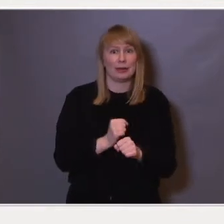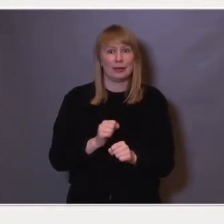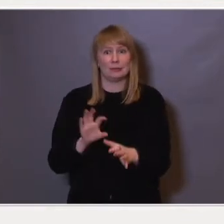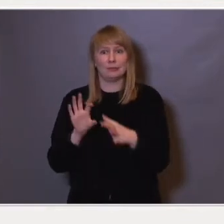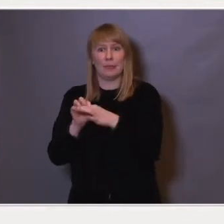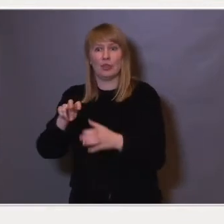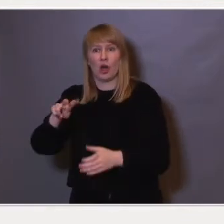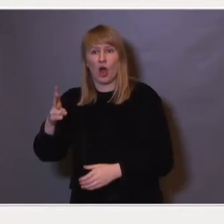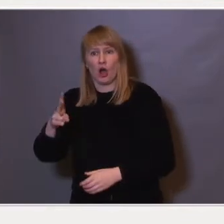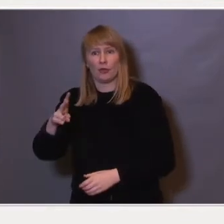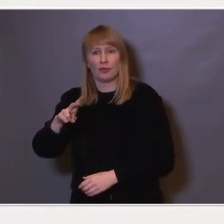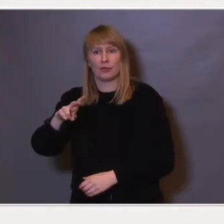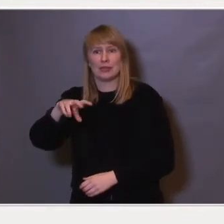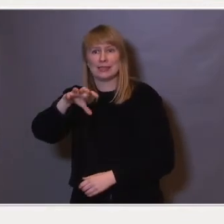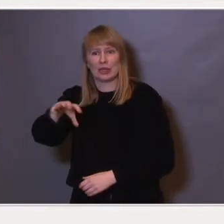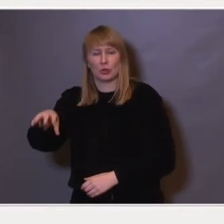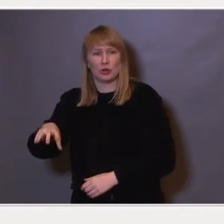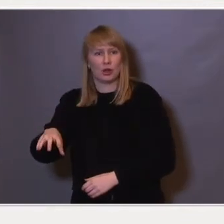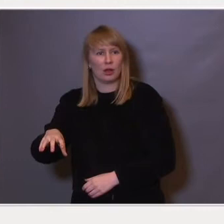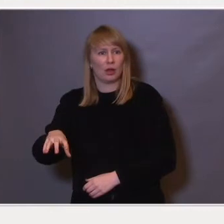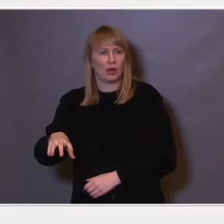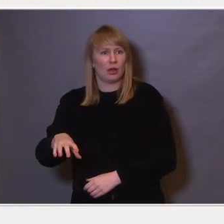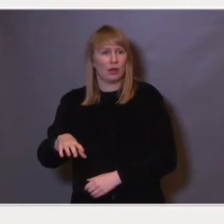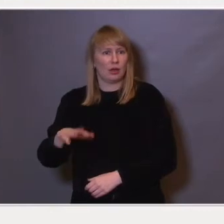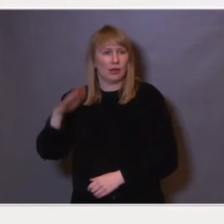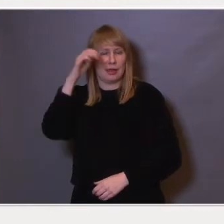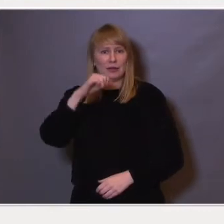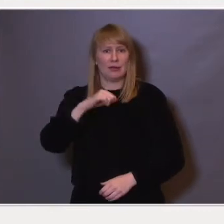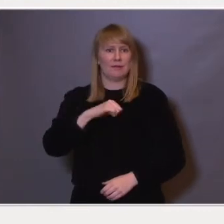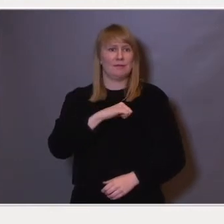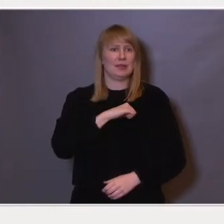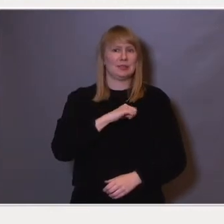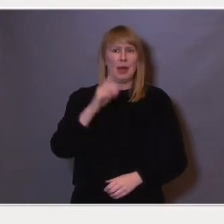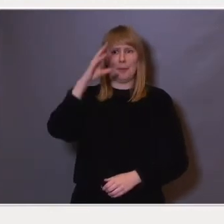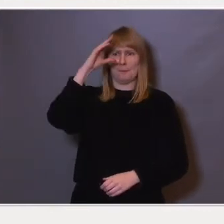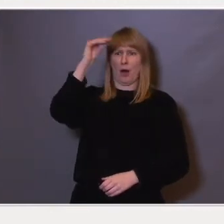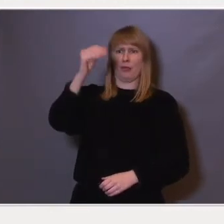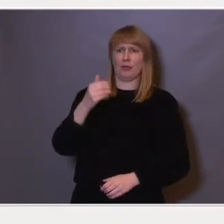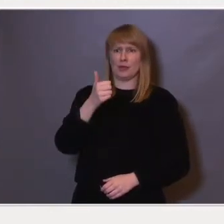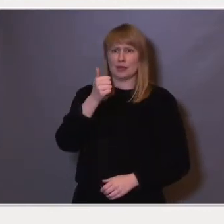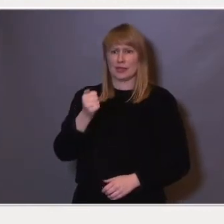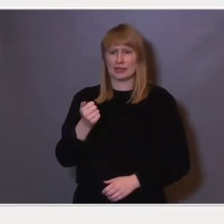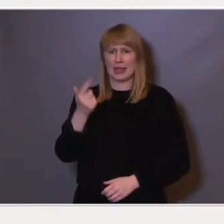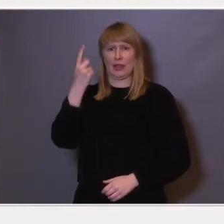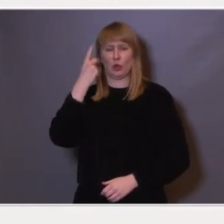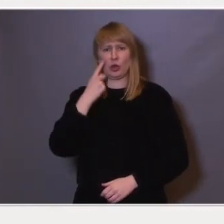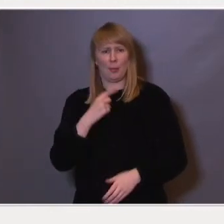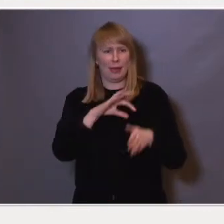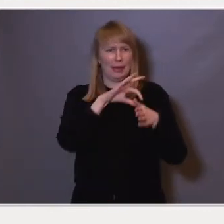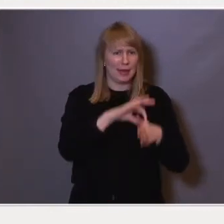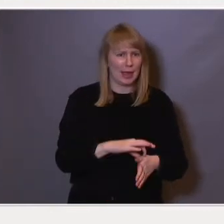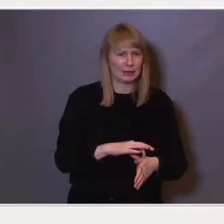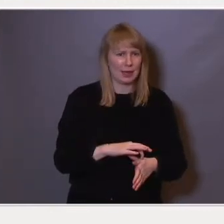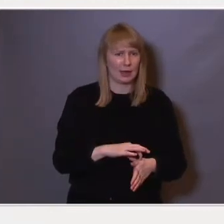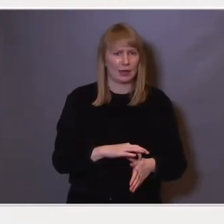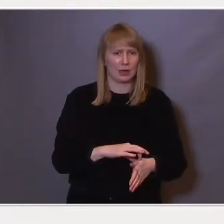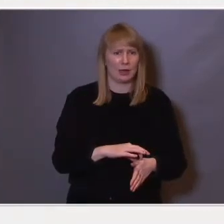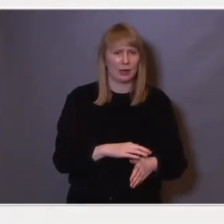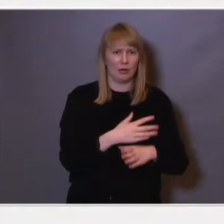sektor. Jeg kan bare forestille meg hvordan det hadde vært tatt imot hvis det var en mann på 61 år som var lege og kom fra